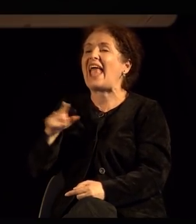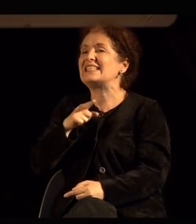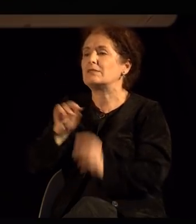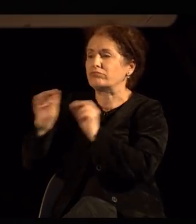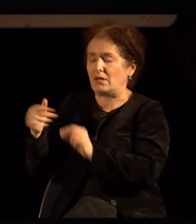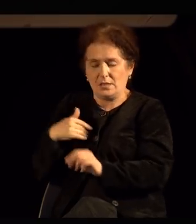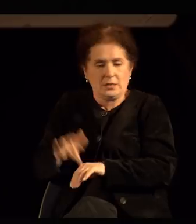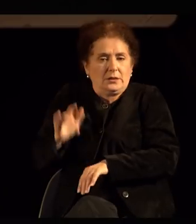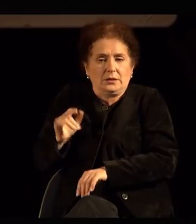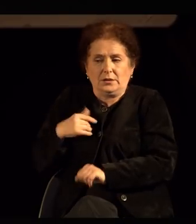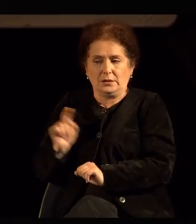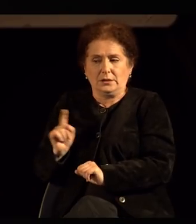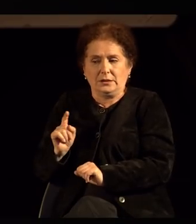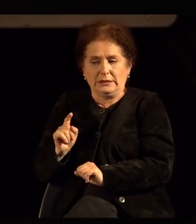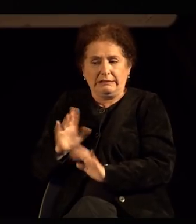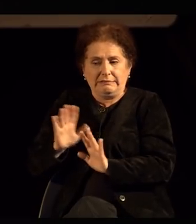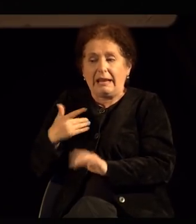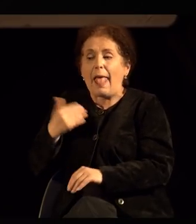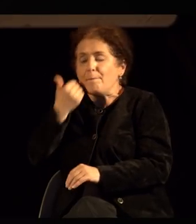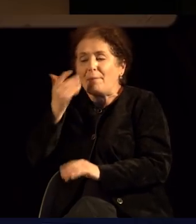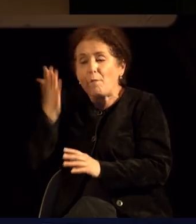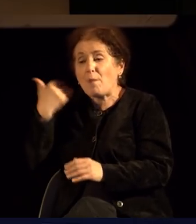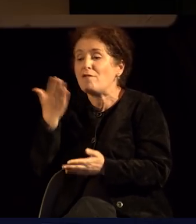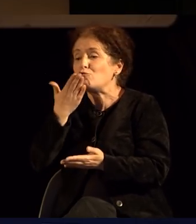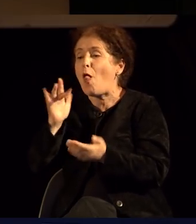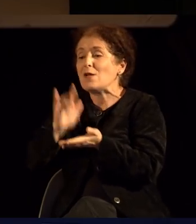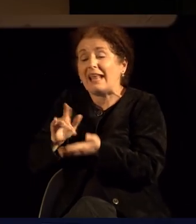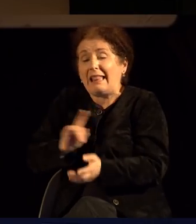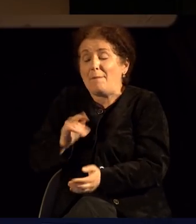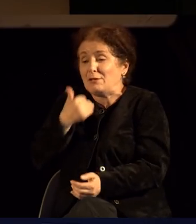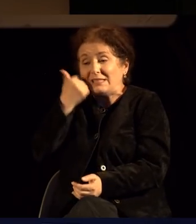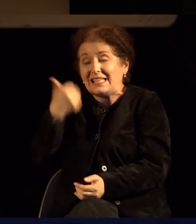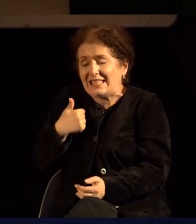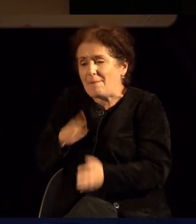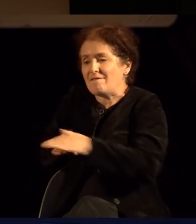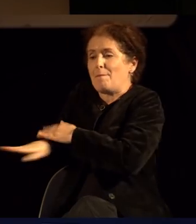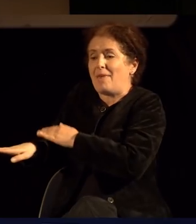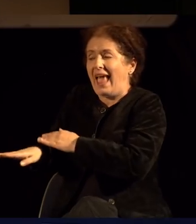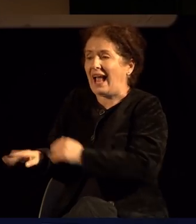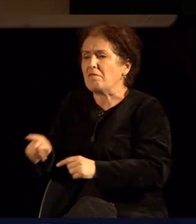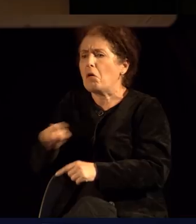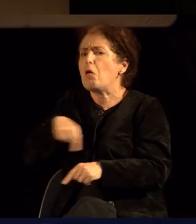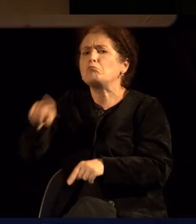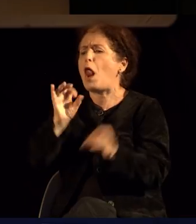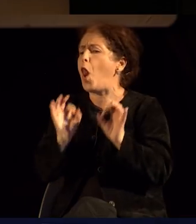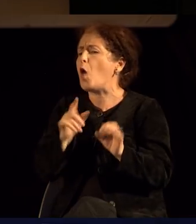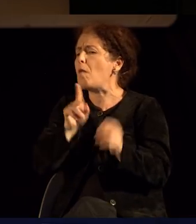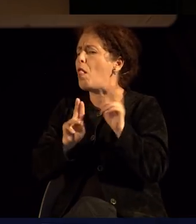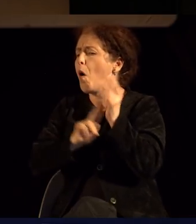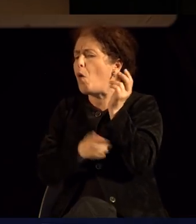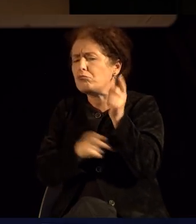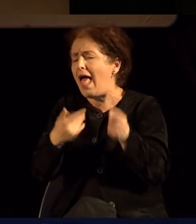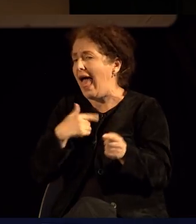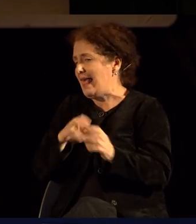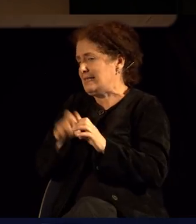ја скокнував како некој да ме попарил, нели и така натаму. Може би, на некој тоа му изгледаше дека, не, да боже, нешто ми